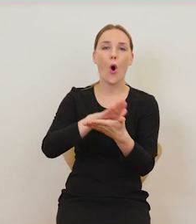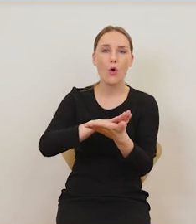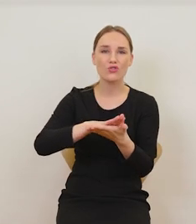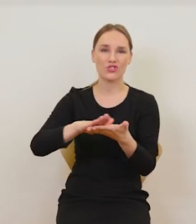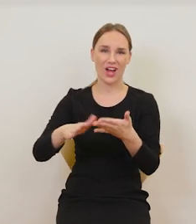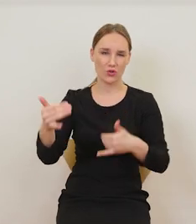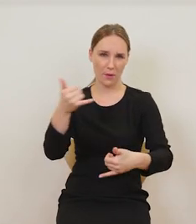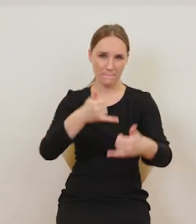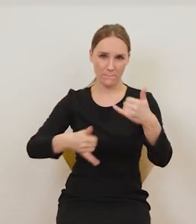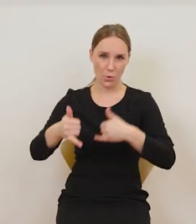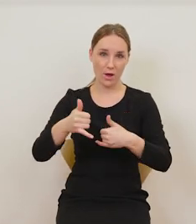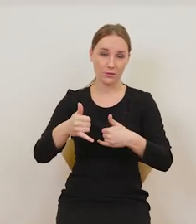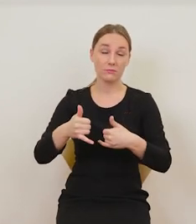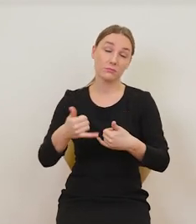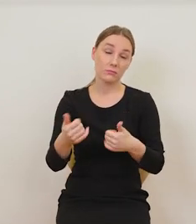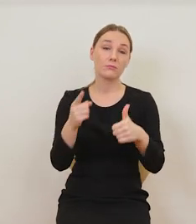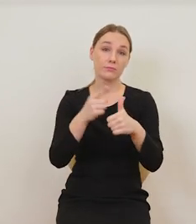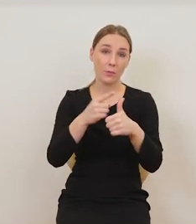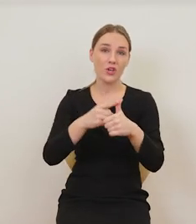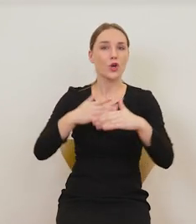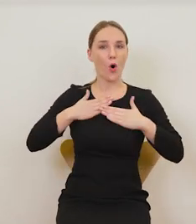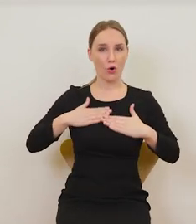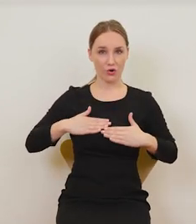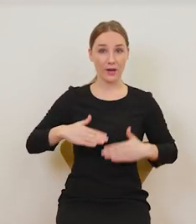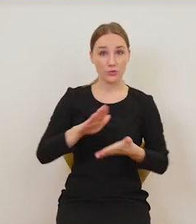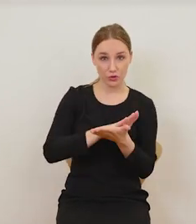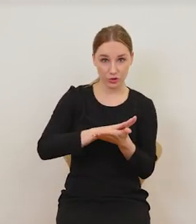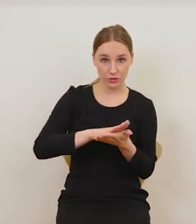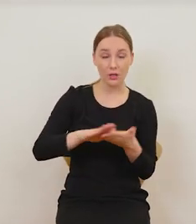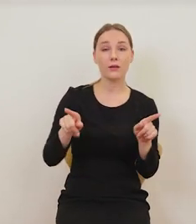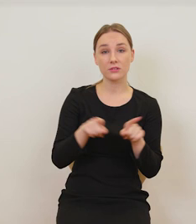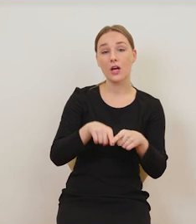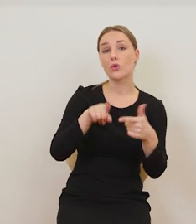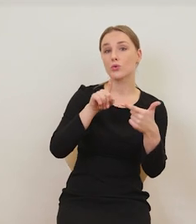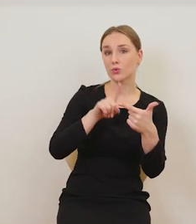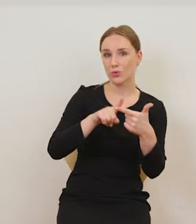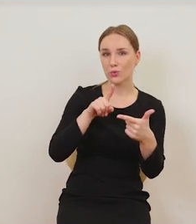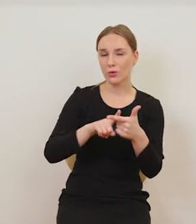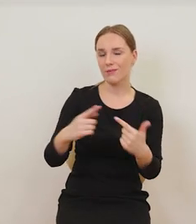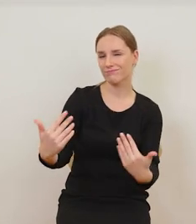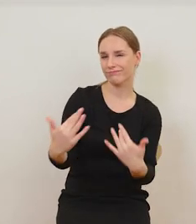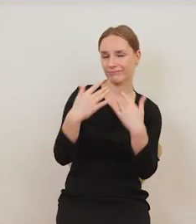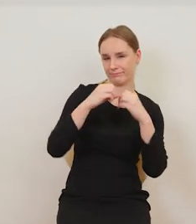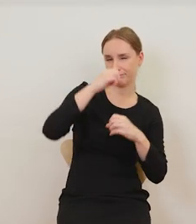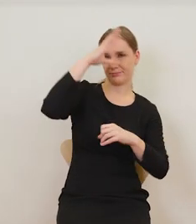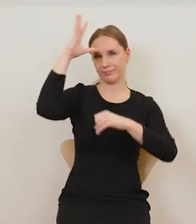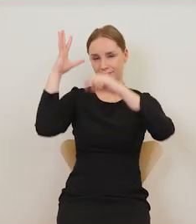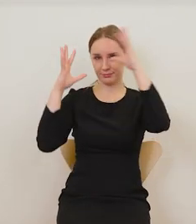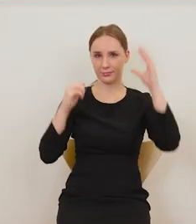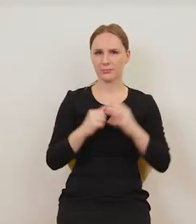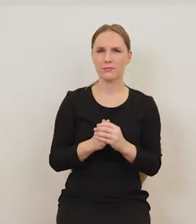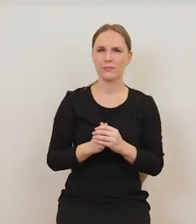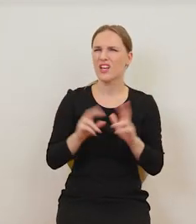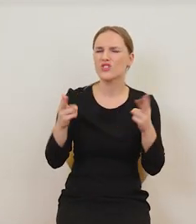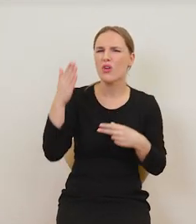lewatywę. Z jednej strony to było oczyszczenie organizmu, a z drugiej wprowadzenie w trans. Co nam o tym